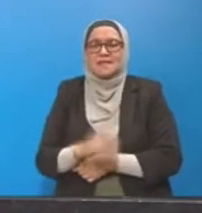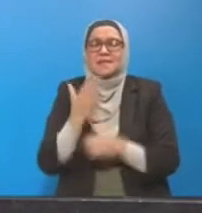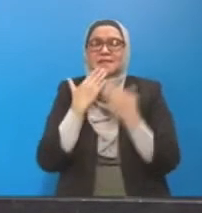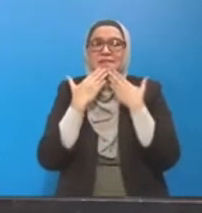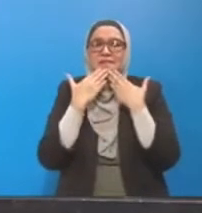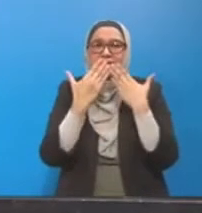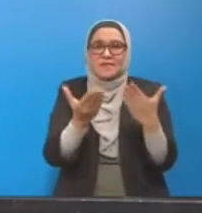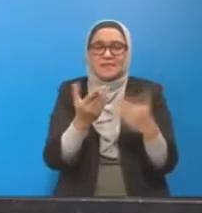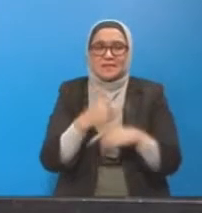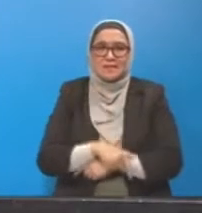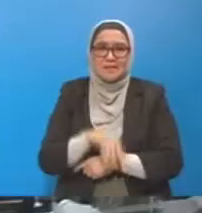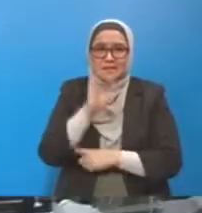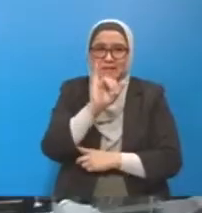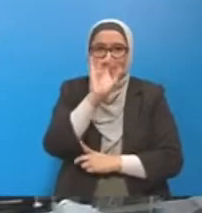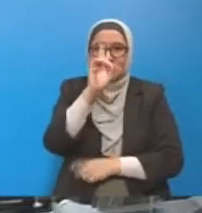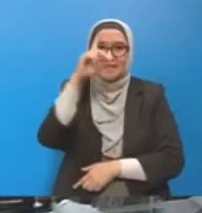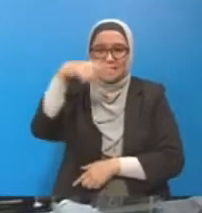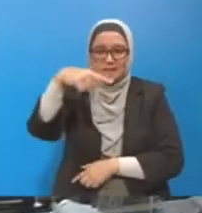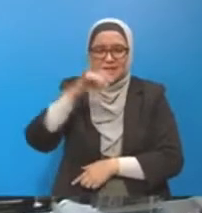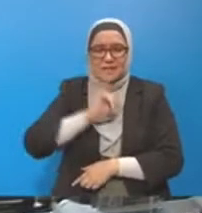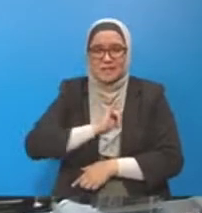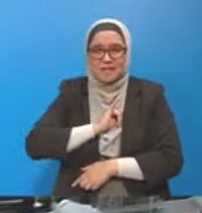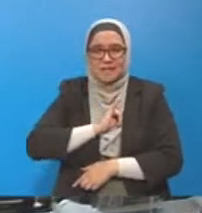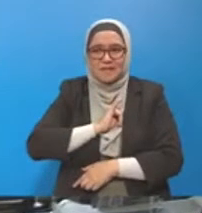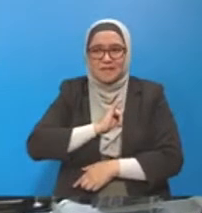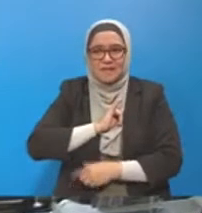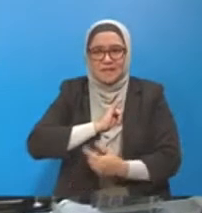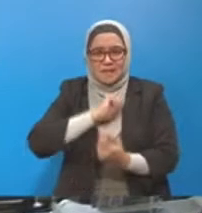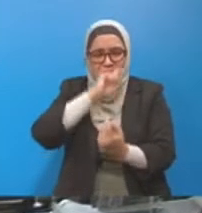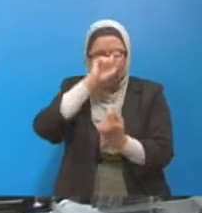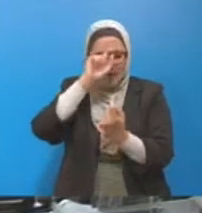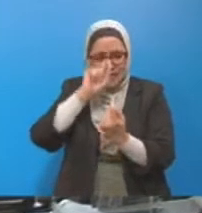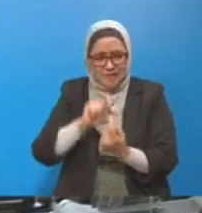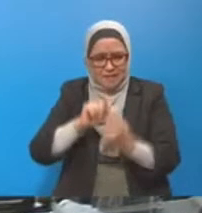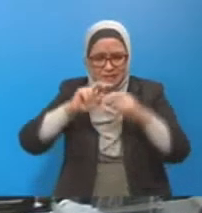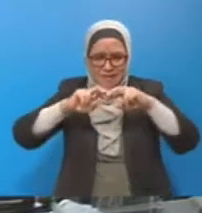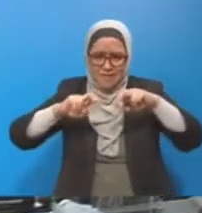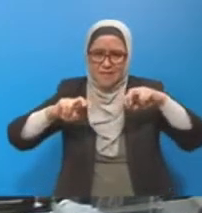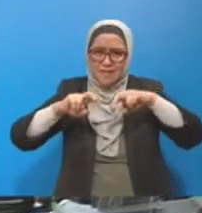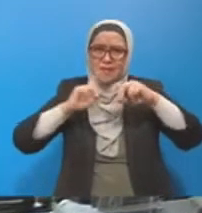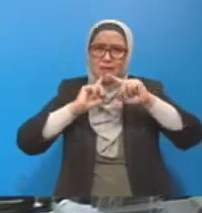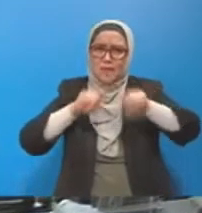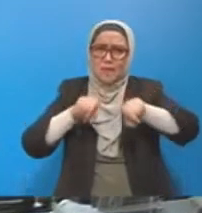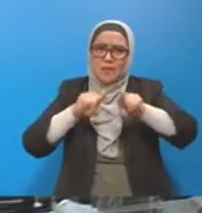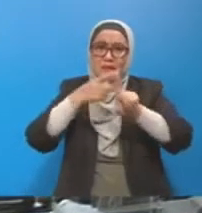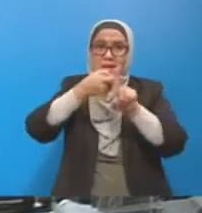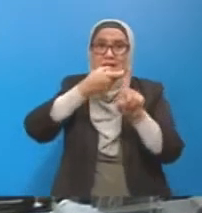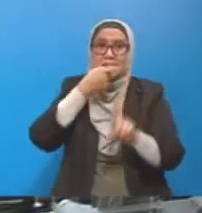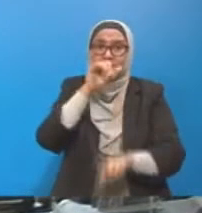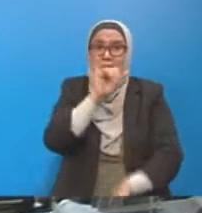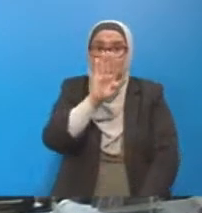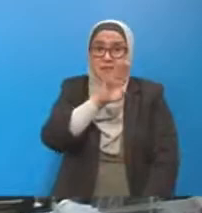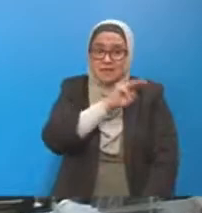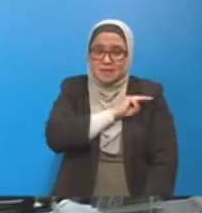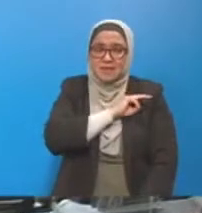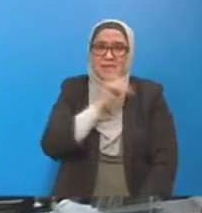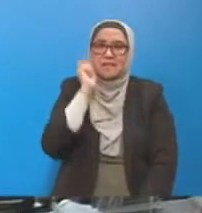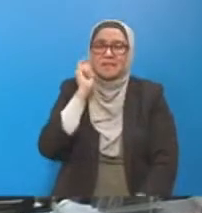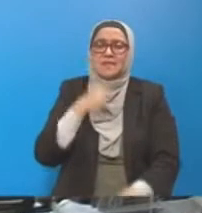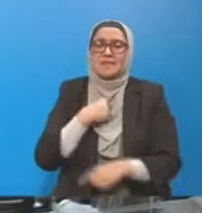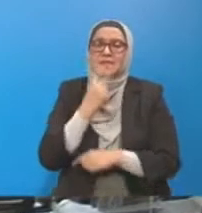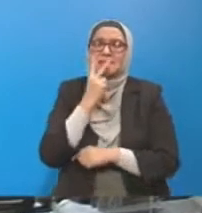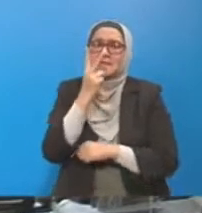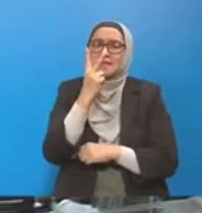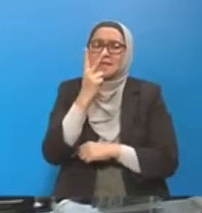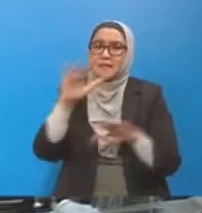saya meneliti jawapan daripada yang berhormat Menteri tadi dan saya melihat bagaimana kerajaan telah